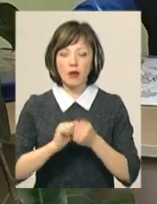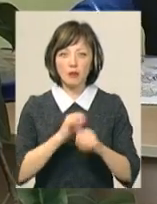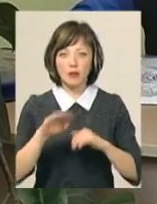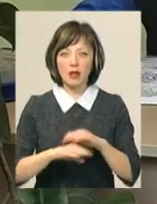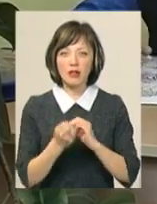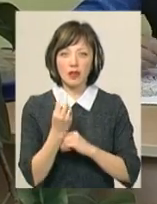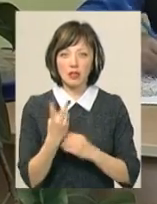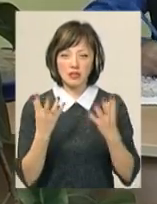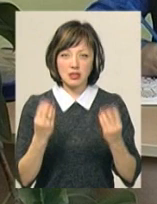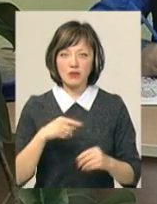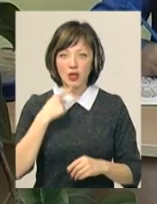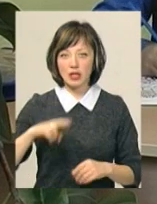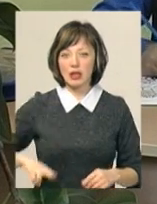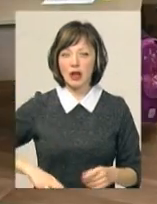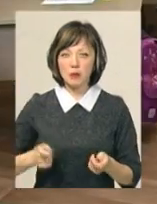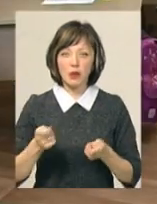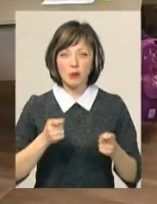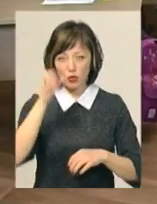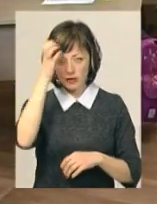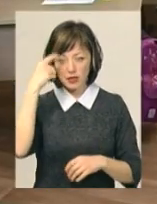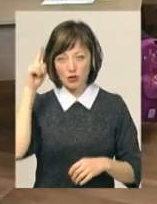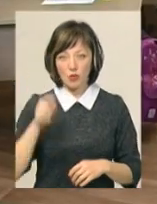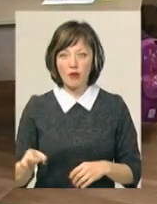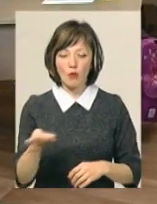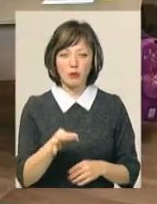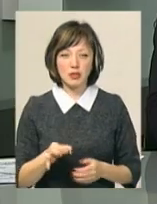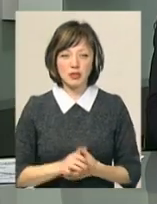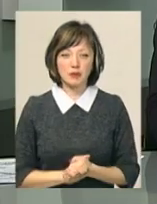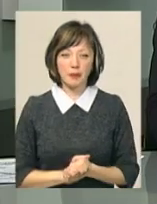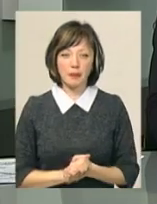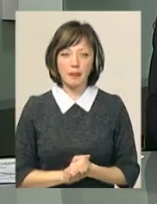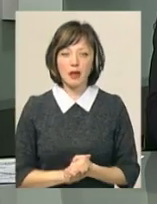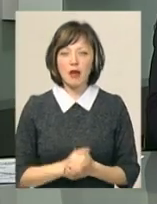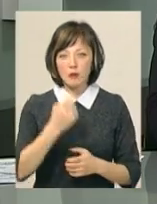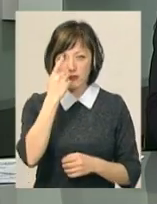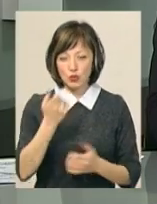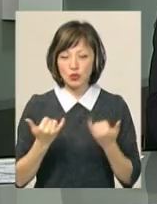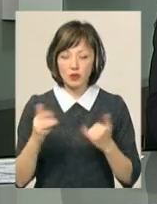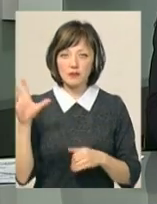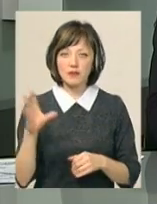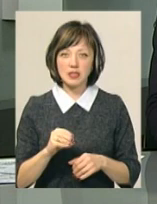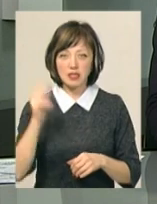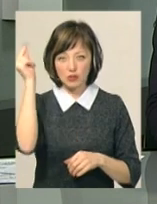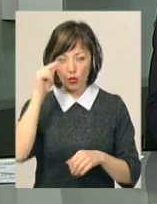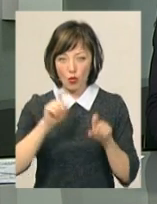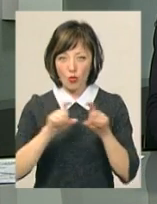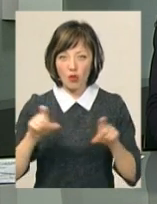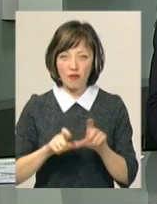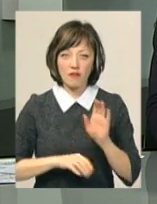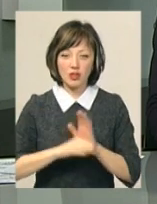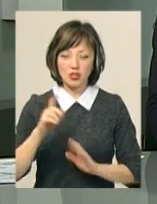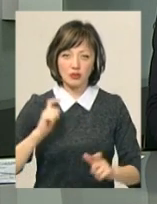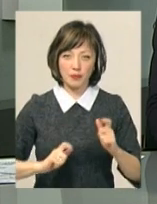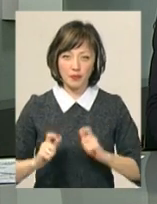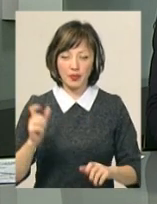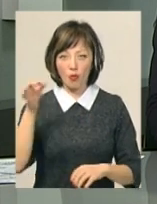днів, каже директор Департаменту освіти і науки в області Олег Фасоля, який повідомив, від сьогодні всі загальноосвітні та вищі навчальні